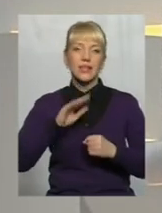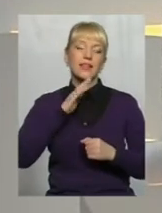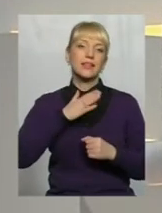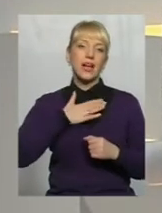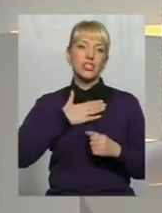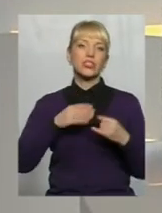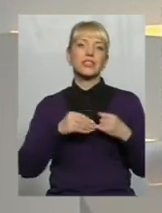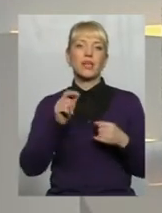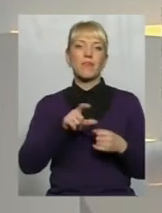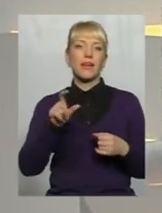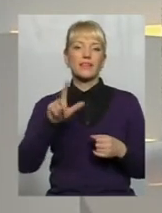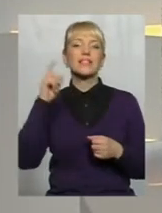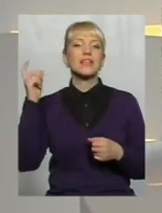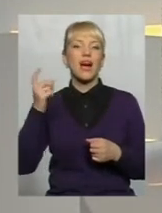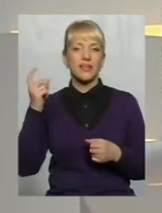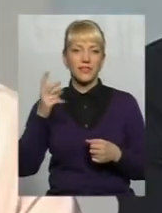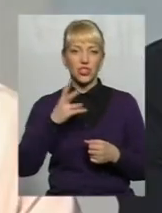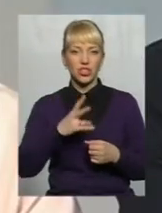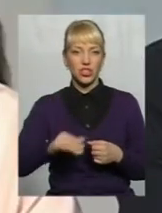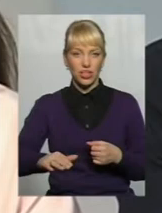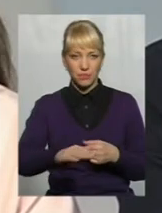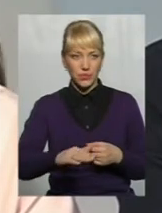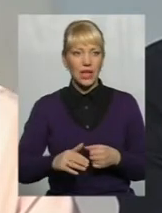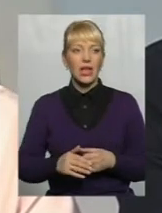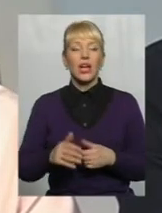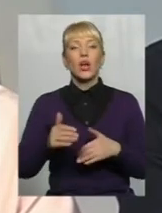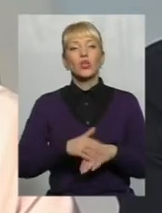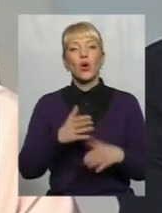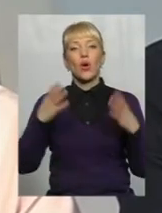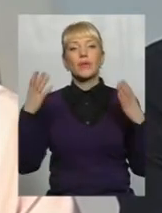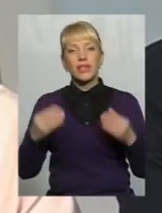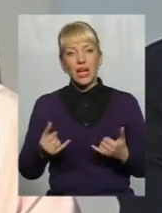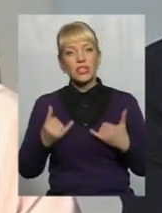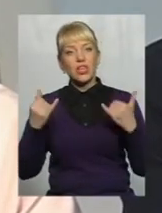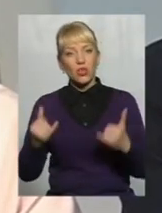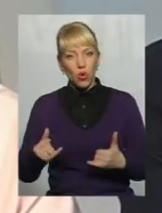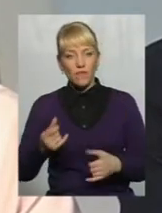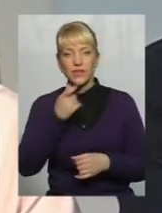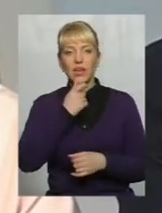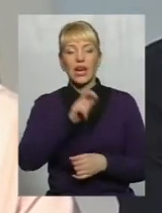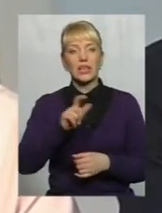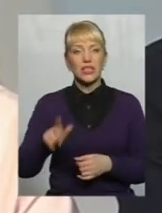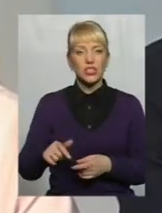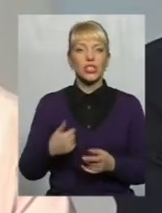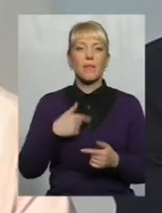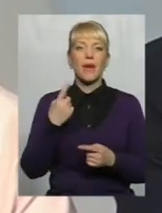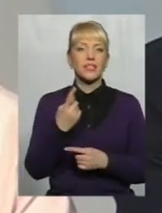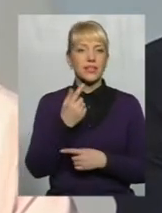земляків з Харківщини Доброго дня, шановні глядачі Перш за все, я хочу сказати